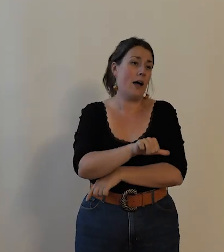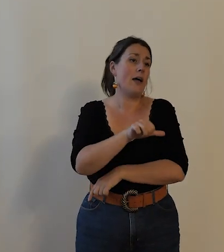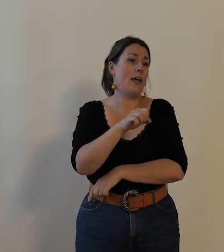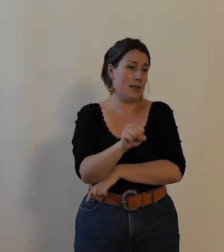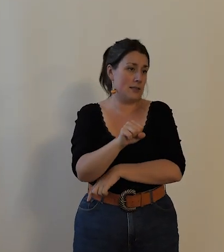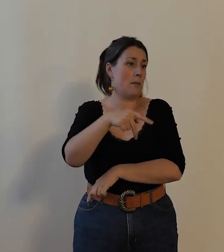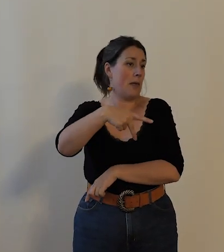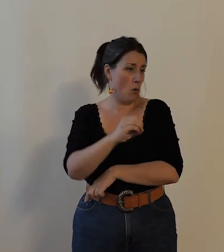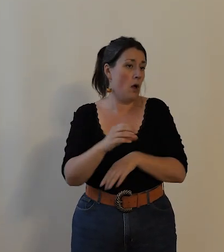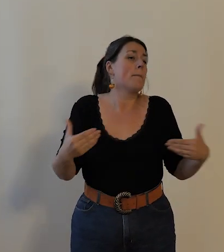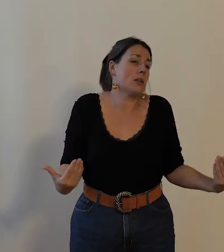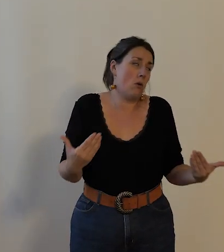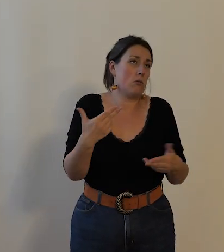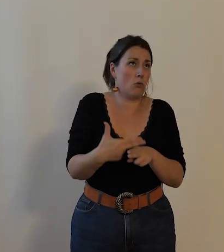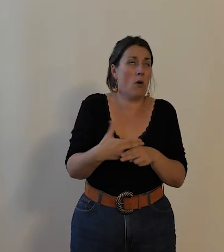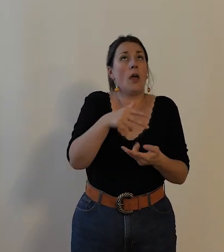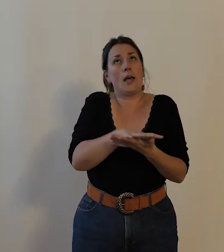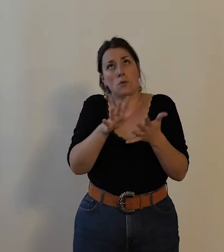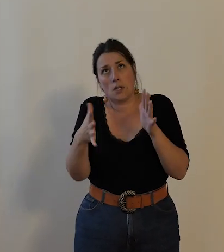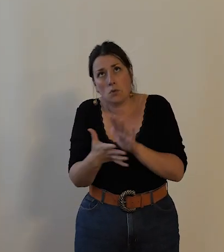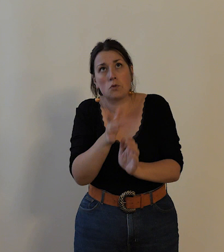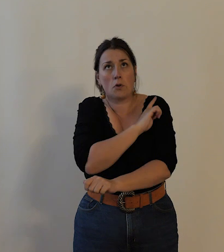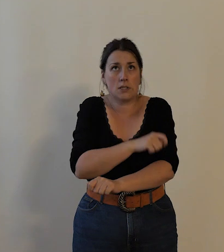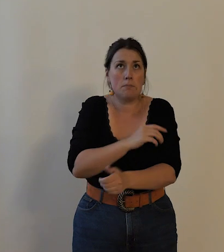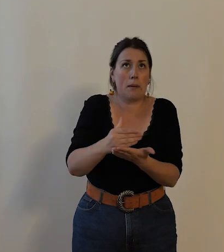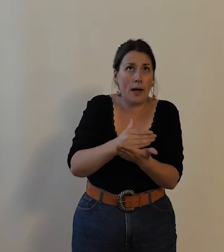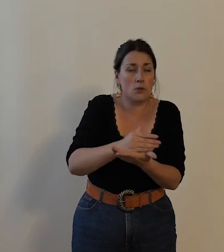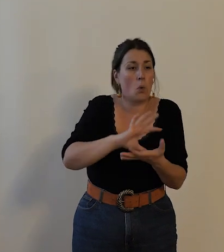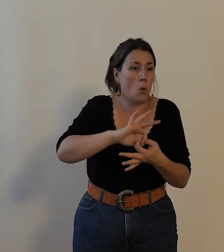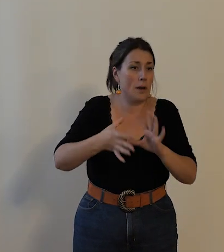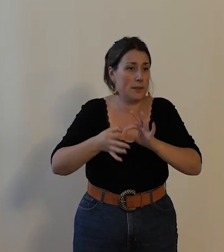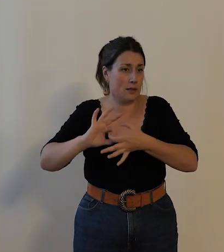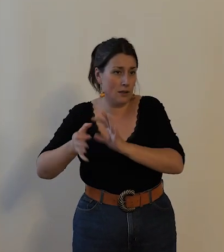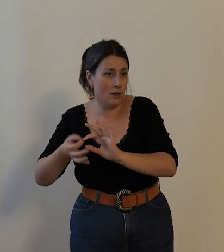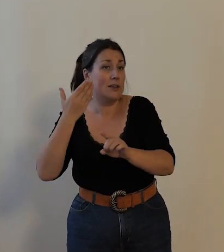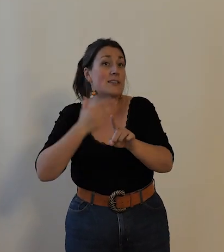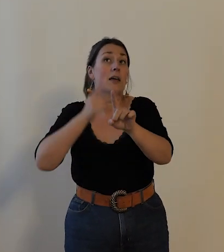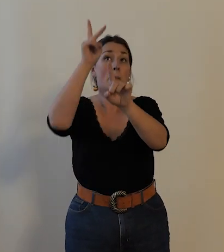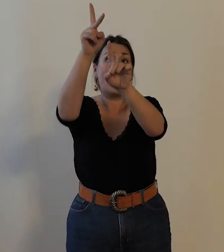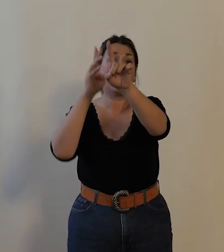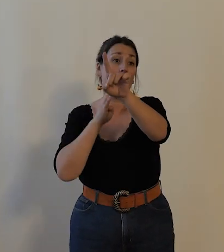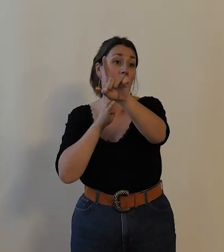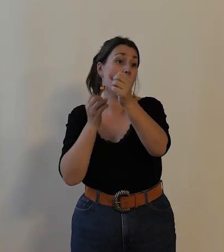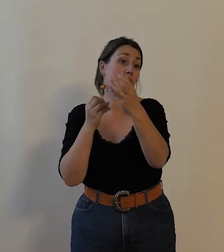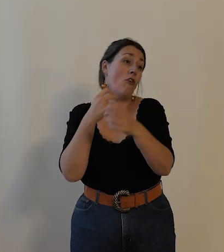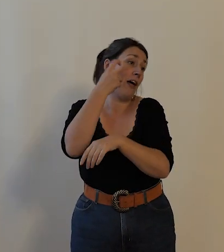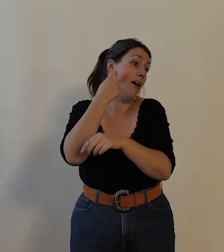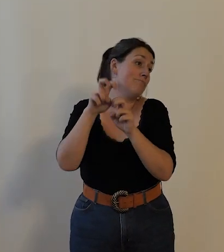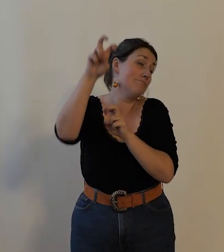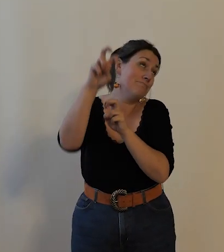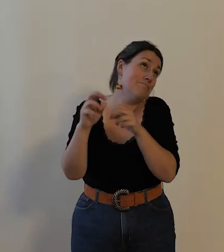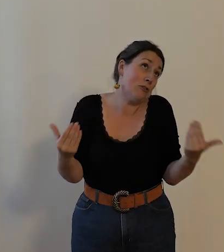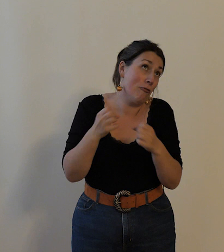c'est association sportive de préparation olympique parce que le Paris-Orléans c'est la SNCF mais donc vous voyez à nouveau une association